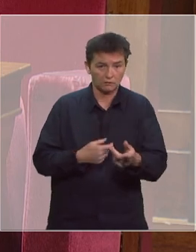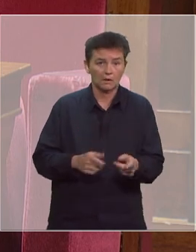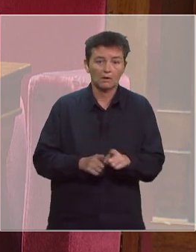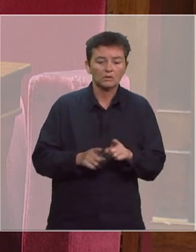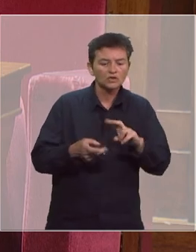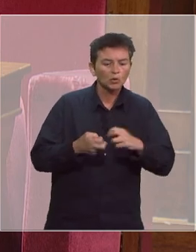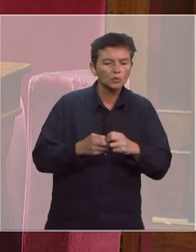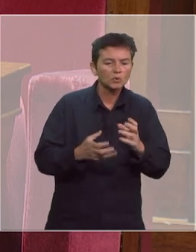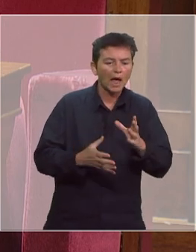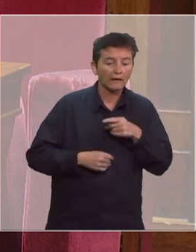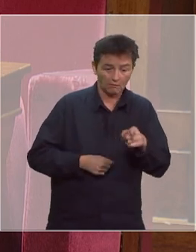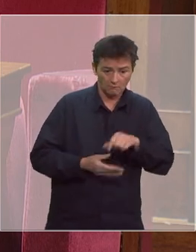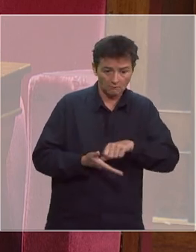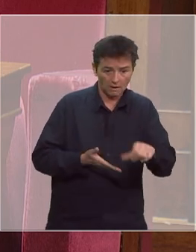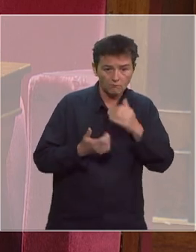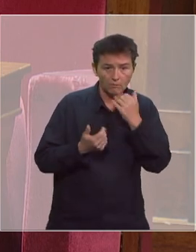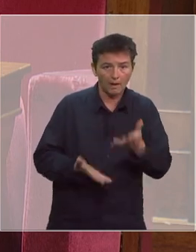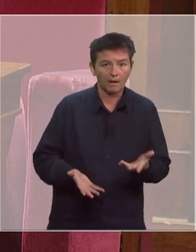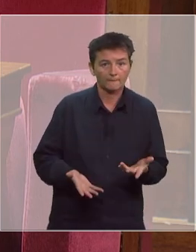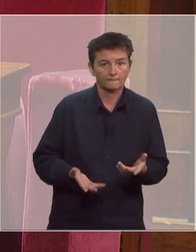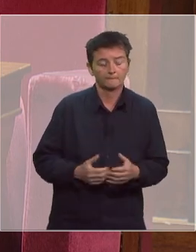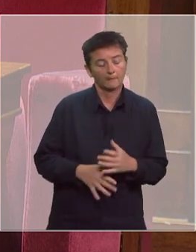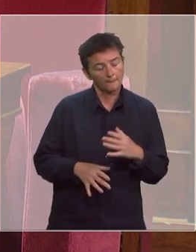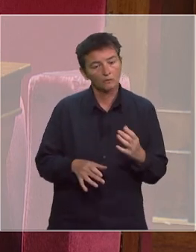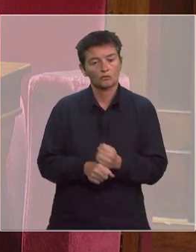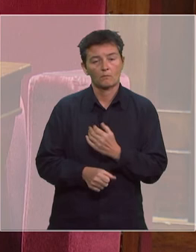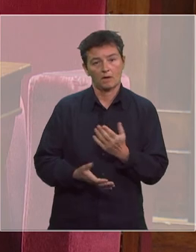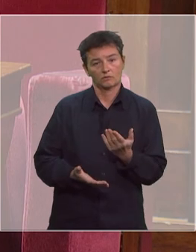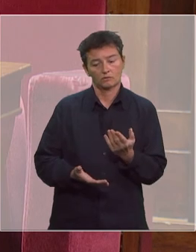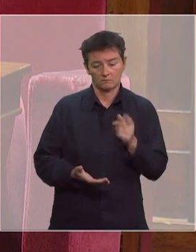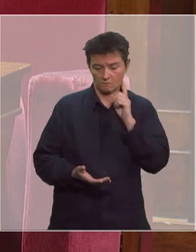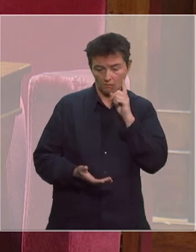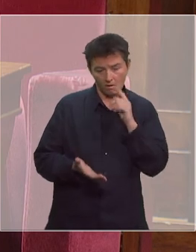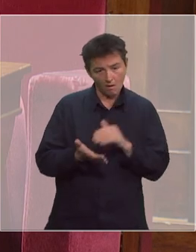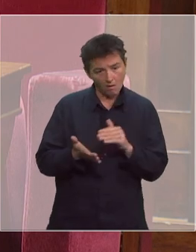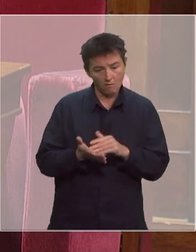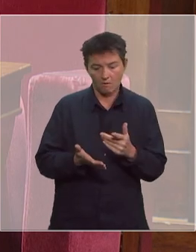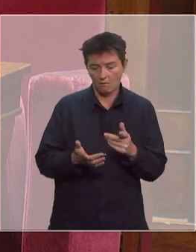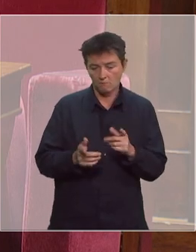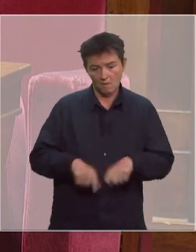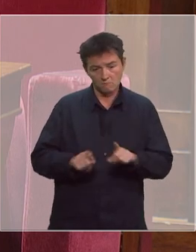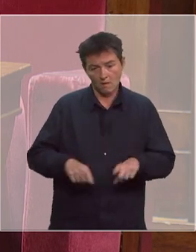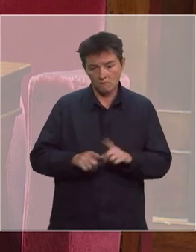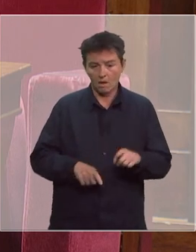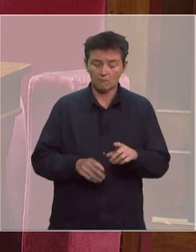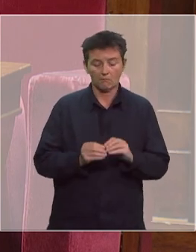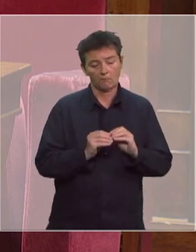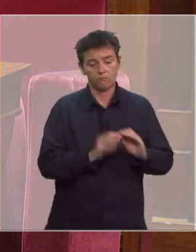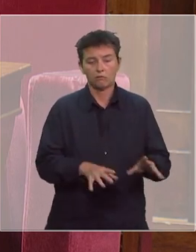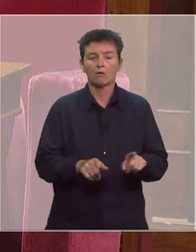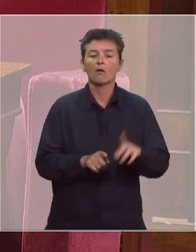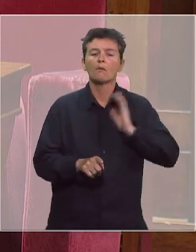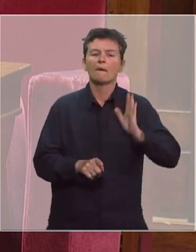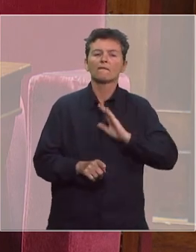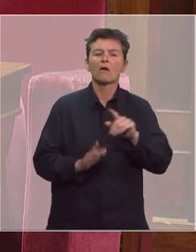structures qui les accueillent n'en ont pas les moyens. Il serait regrettable qu'elles soient une nouvelle fois oubliées, comme c'était le cas avec les mesures